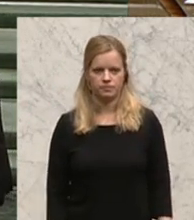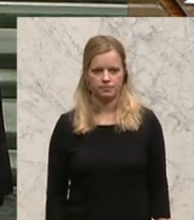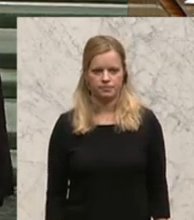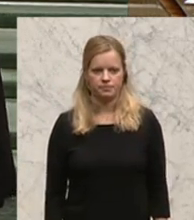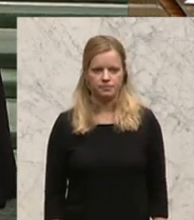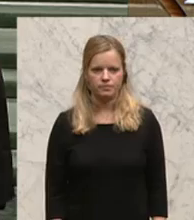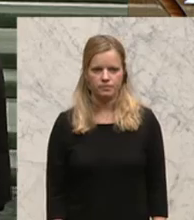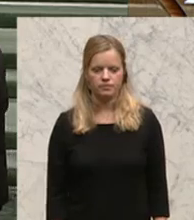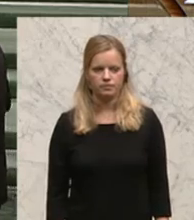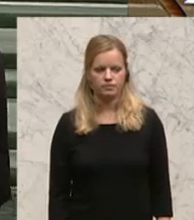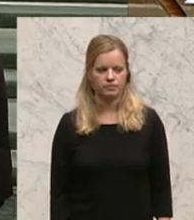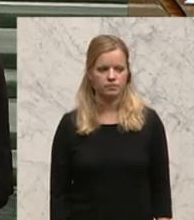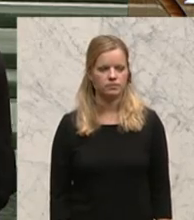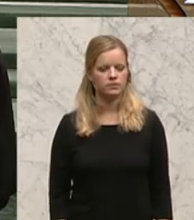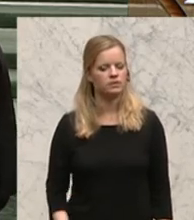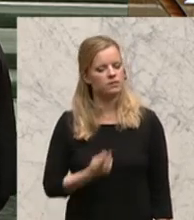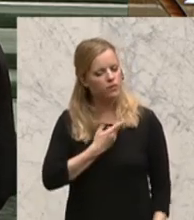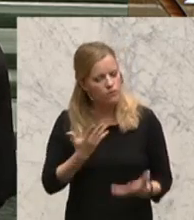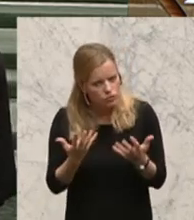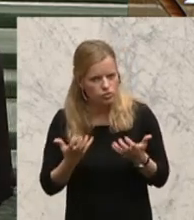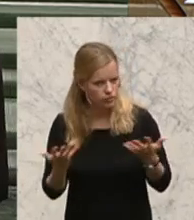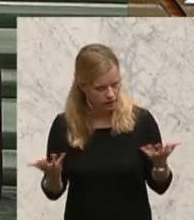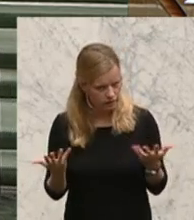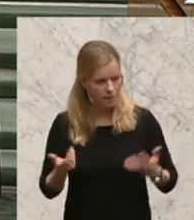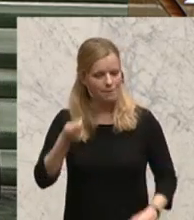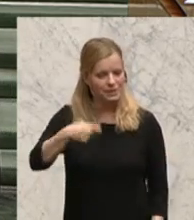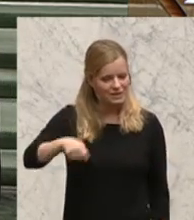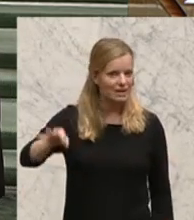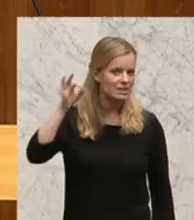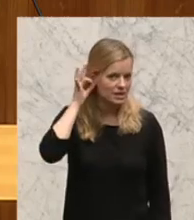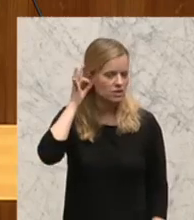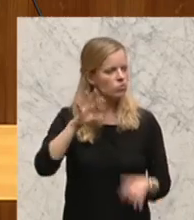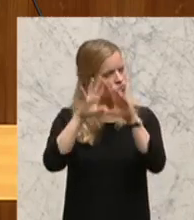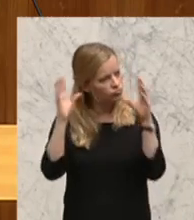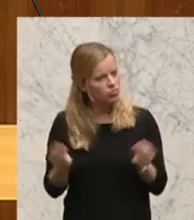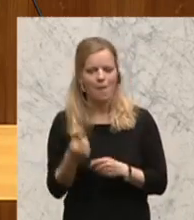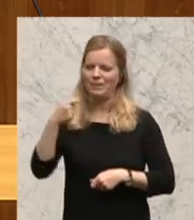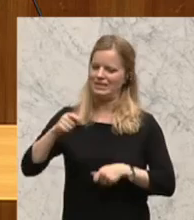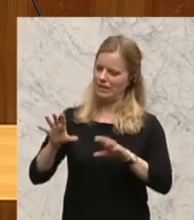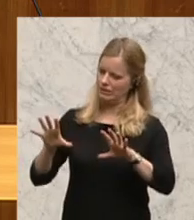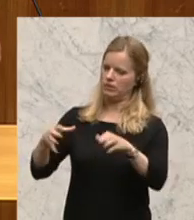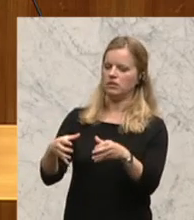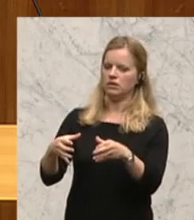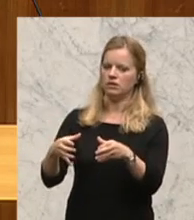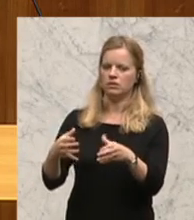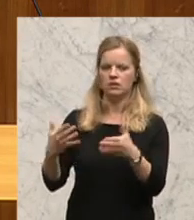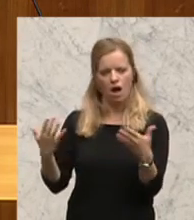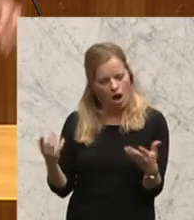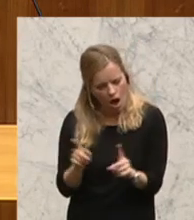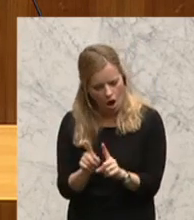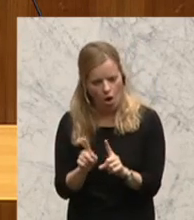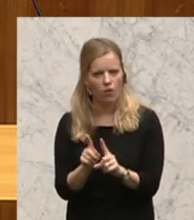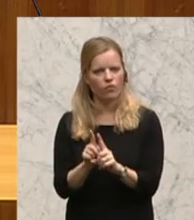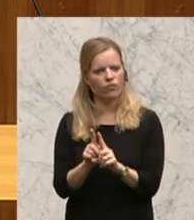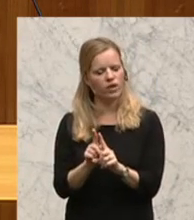Also ich wünsche mir, dass die Präsidentin und das ganze Präsidium, dass sie sich auch so entschlossen einschalten, wenn